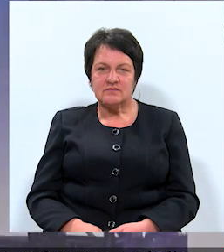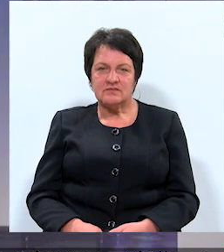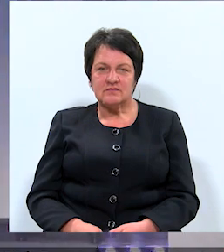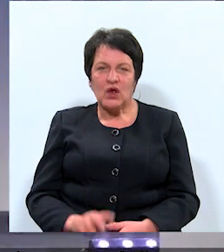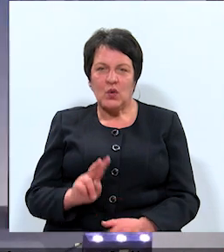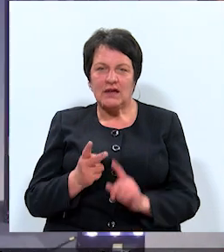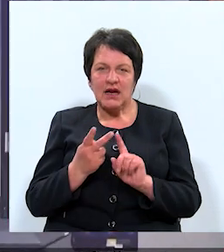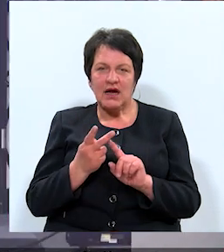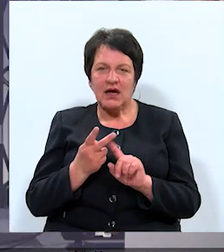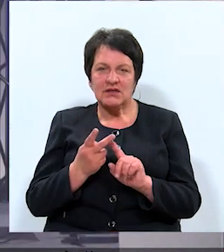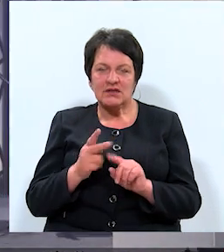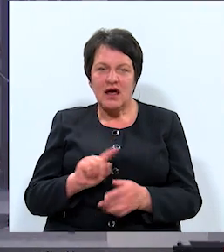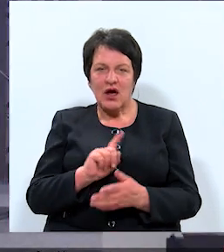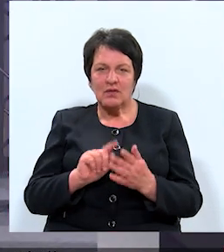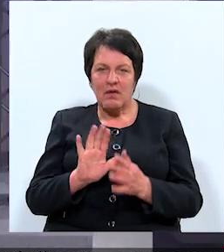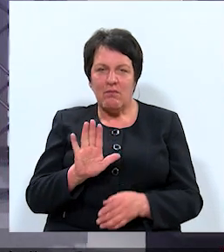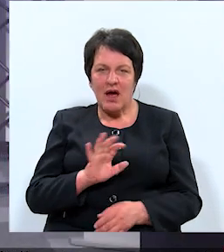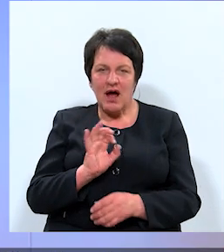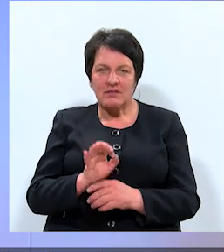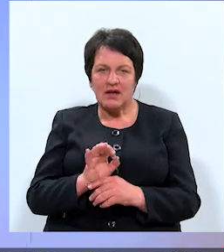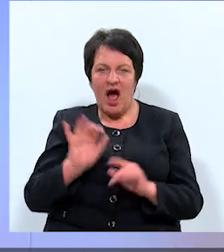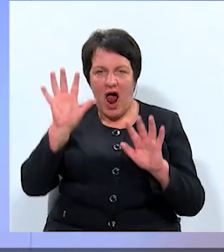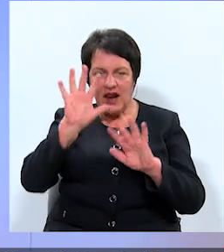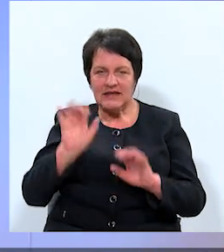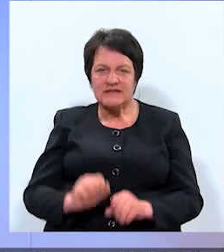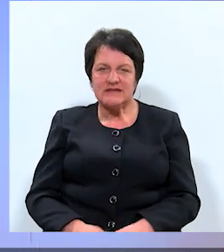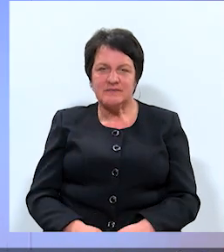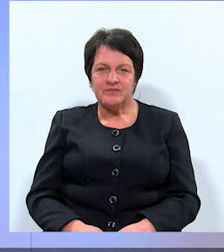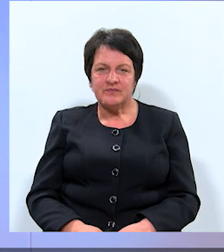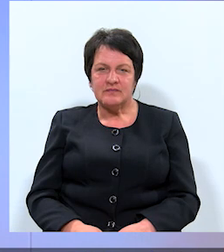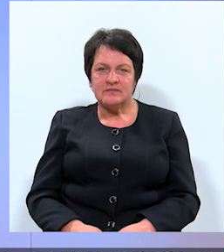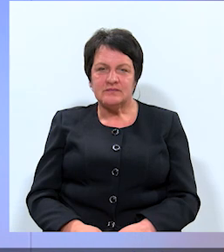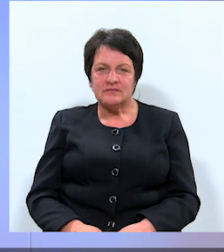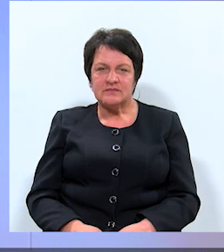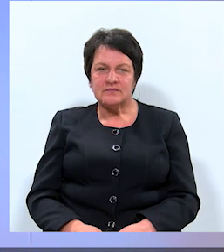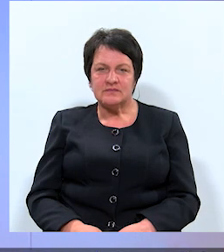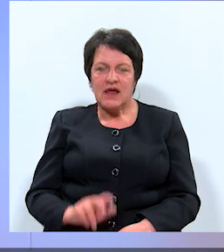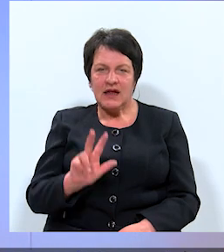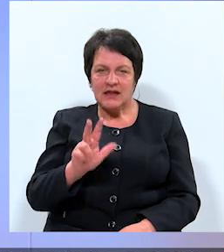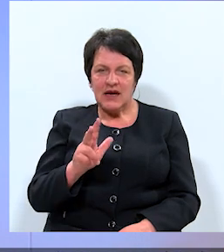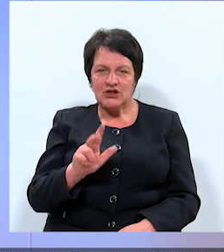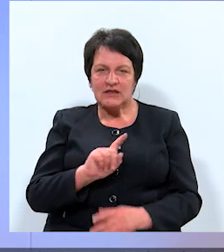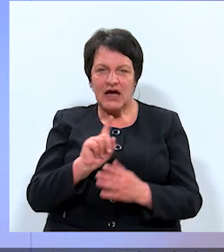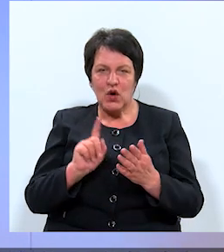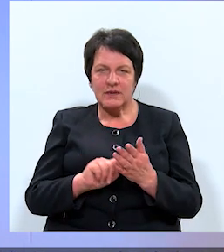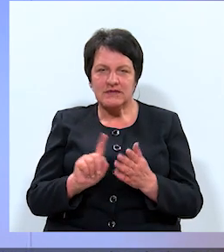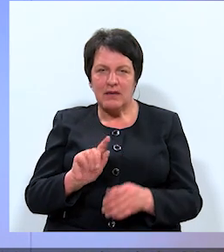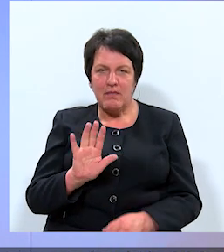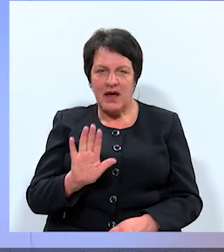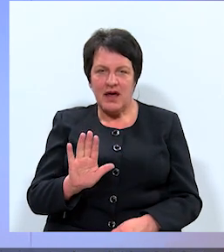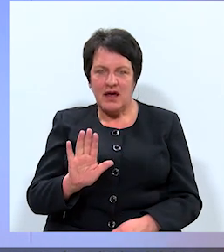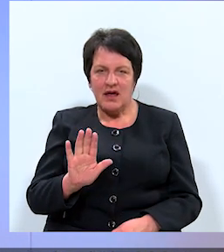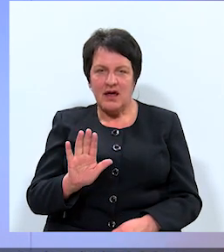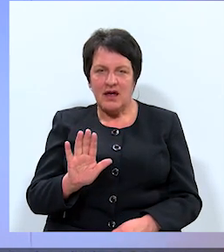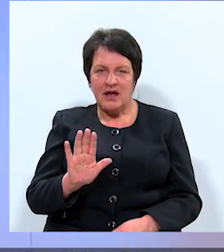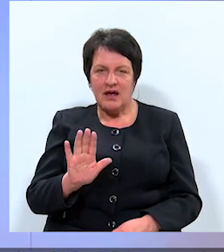Otrais jautājums – B atbildē. Alnis. Jā. Trešais jautājums ir B.